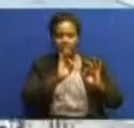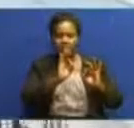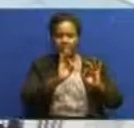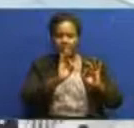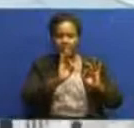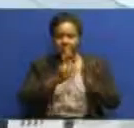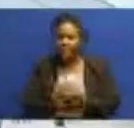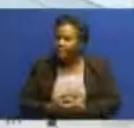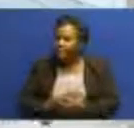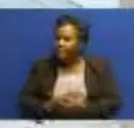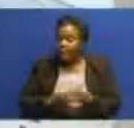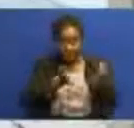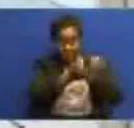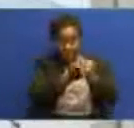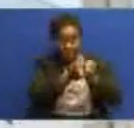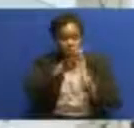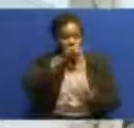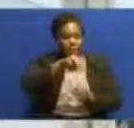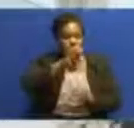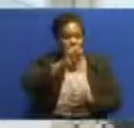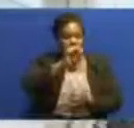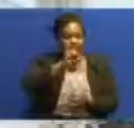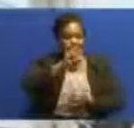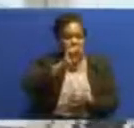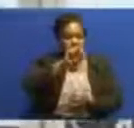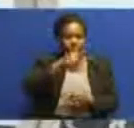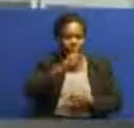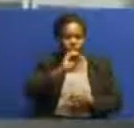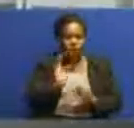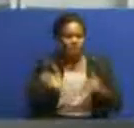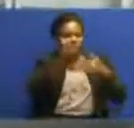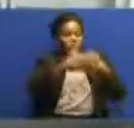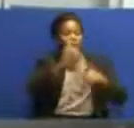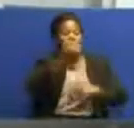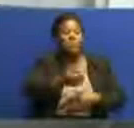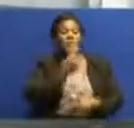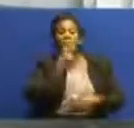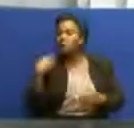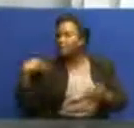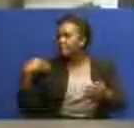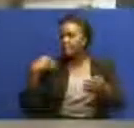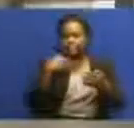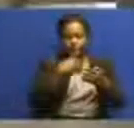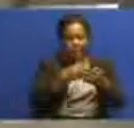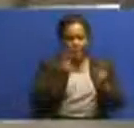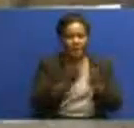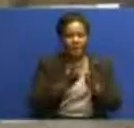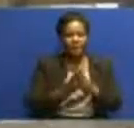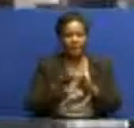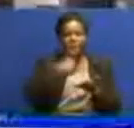Machinjio ya msalato ilifungua kwa takriba ni miezi miwili na kutakia kulipa faini ya shilingi milioni tano.